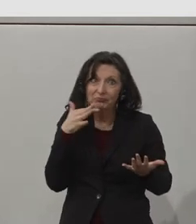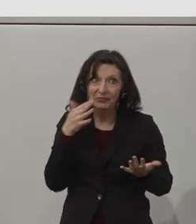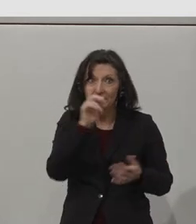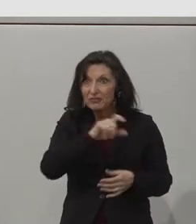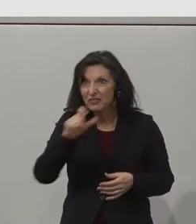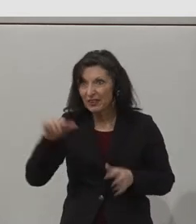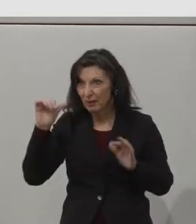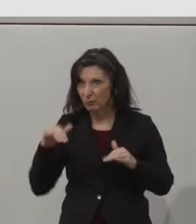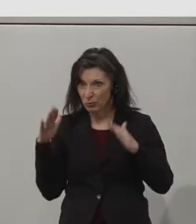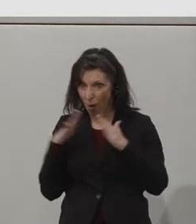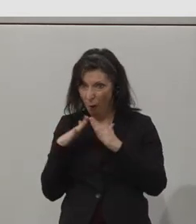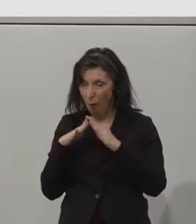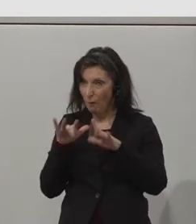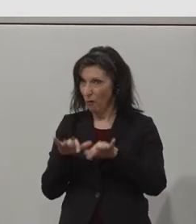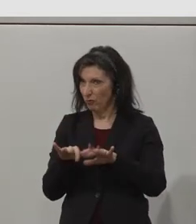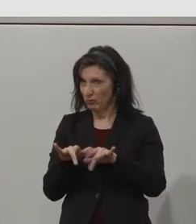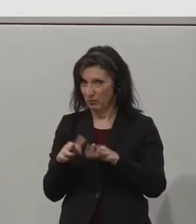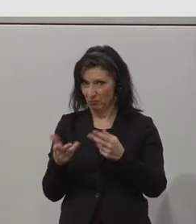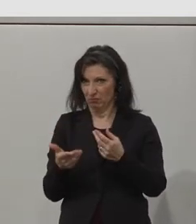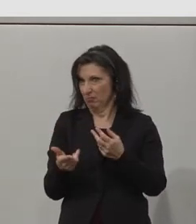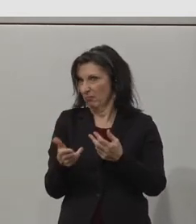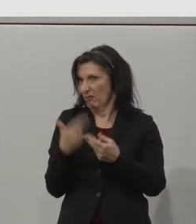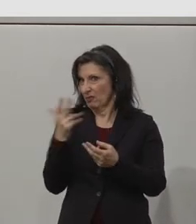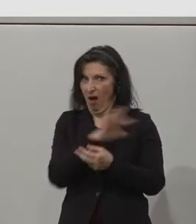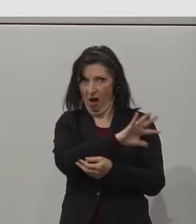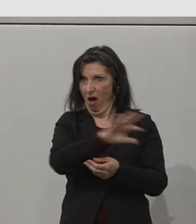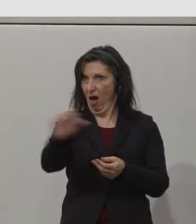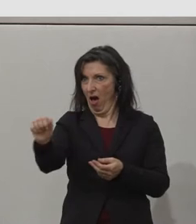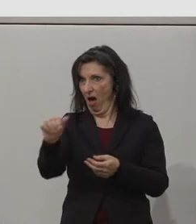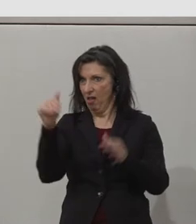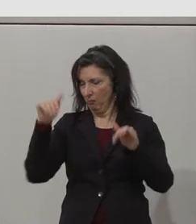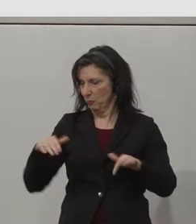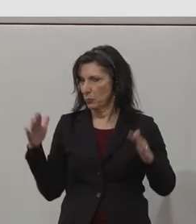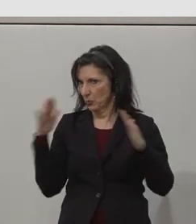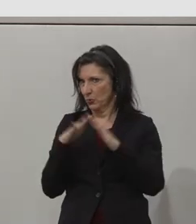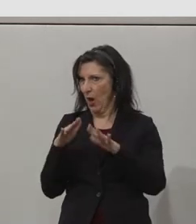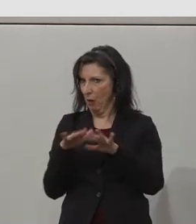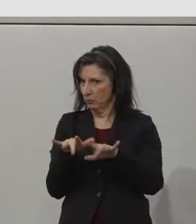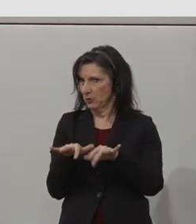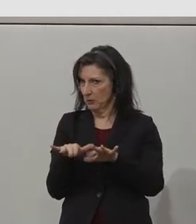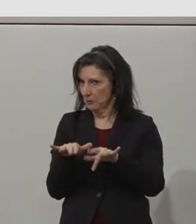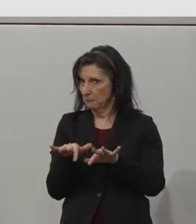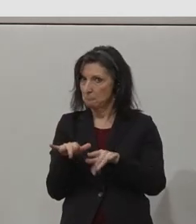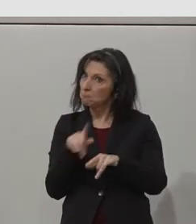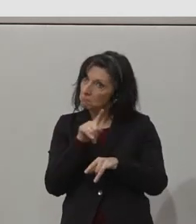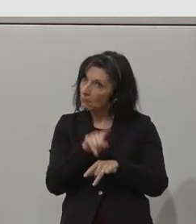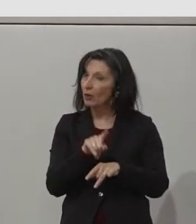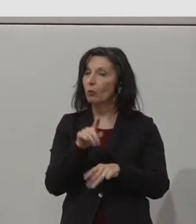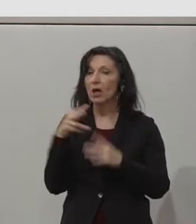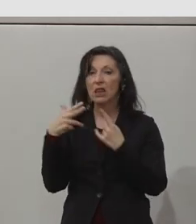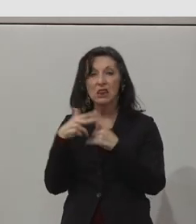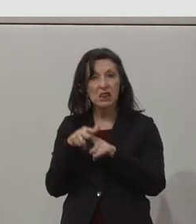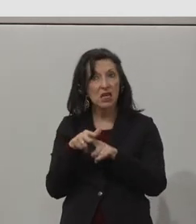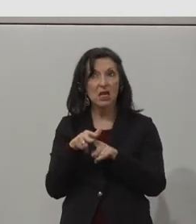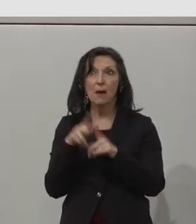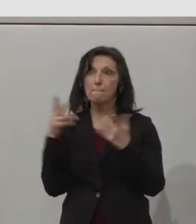and have been supported to work remotely by their teams in EY and within